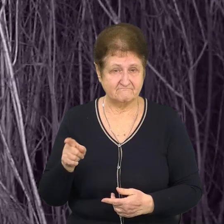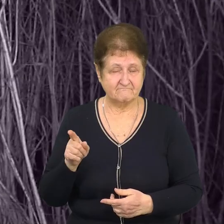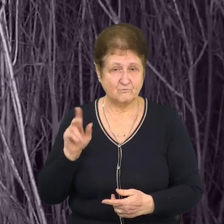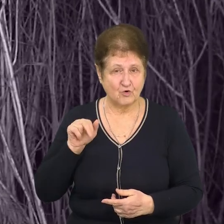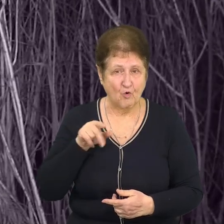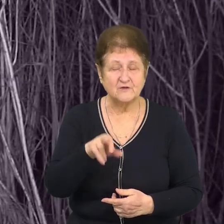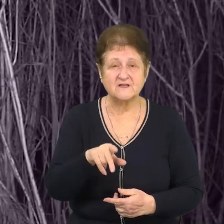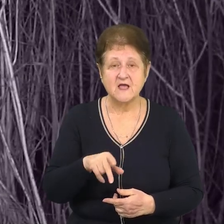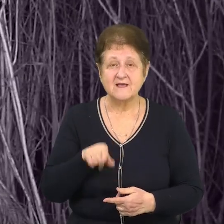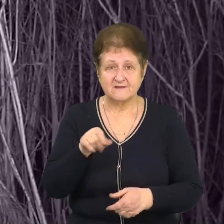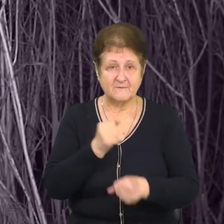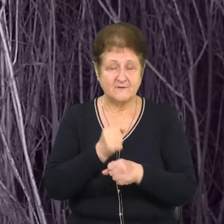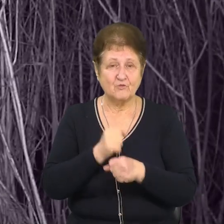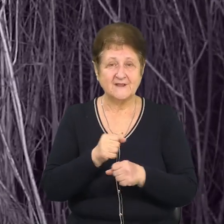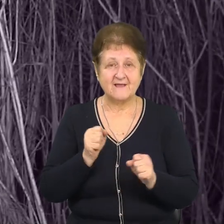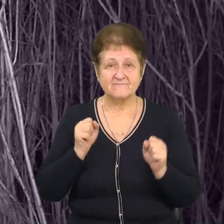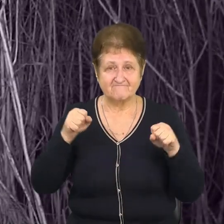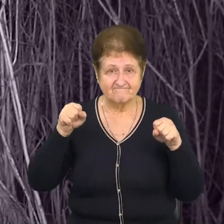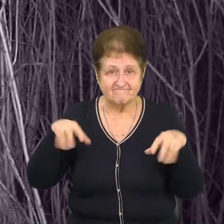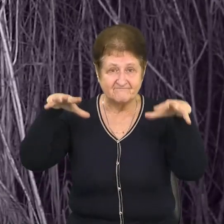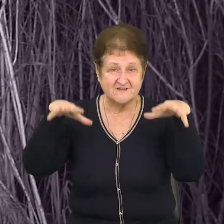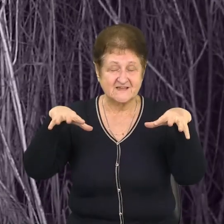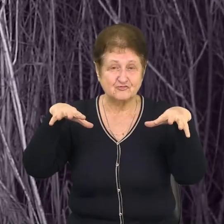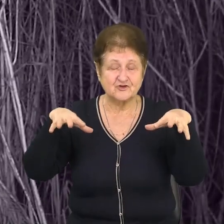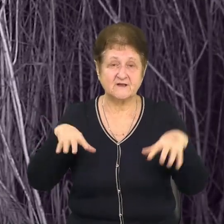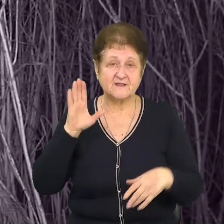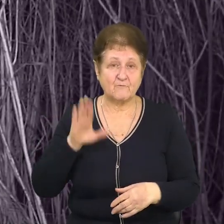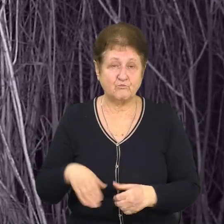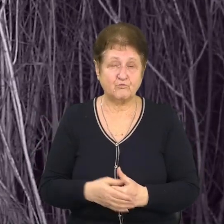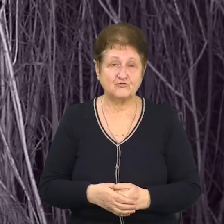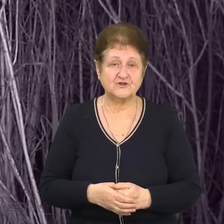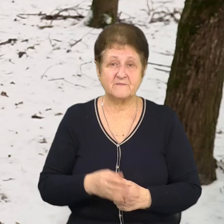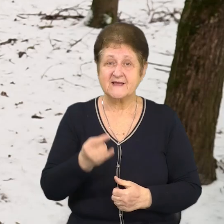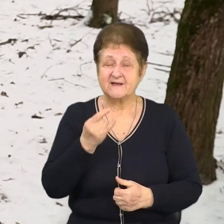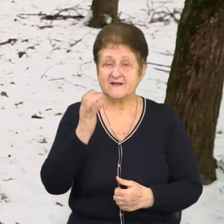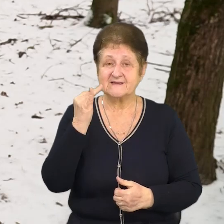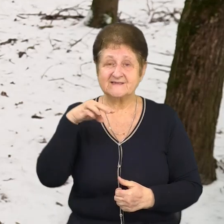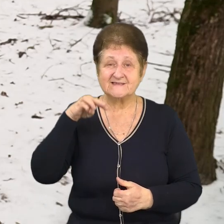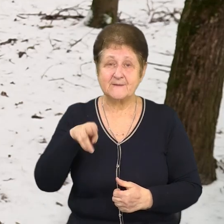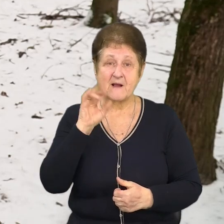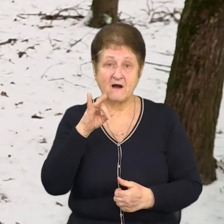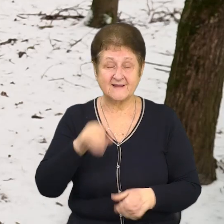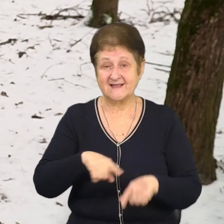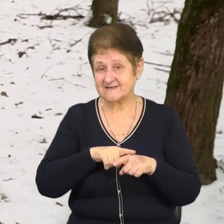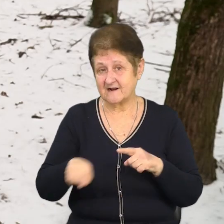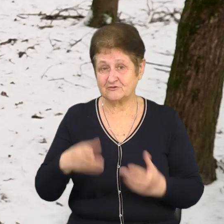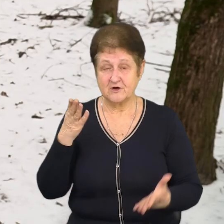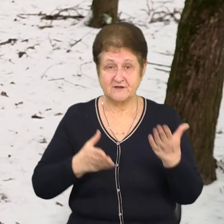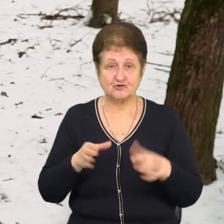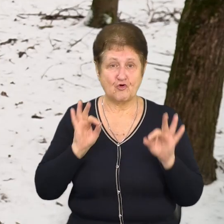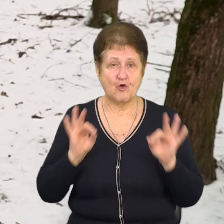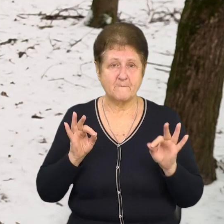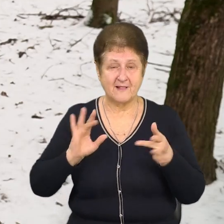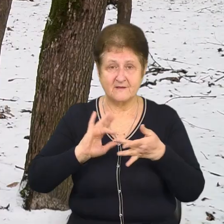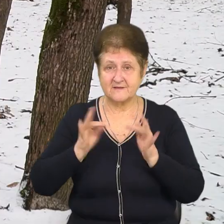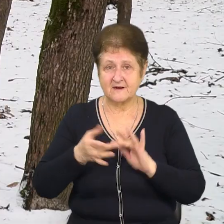спрацьовує дашік руху. Потім тут ще є сим-карточка. І відразу, якщо є нормальний інтернет, вона